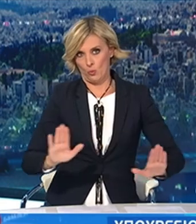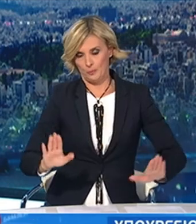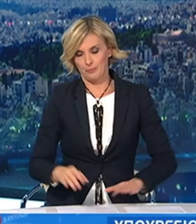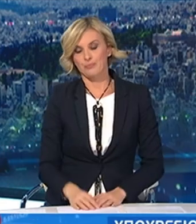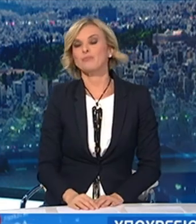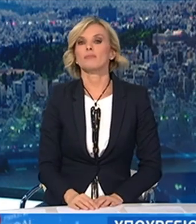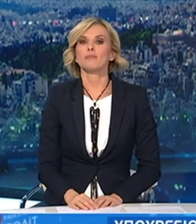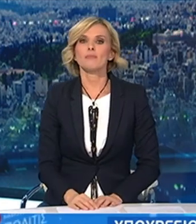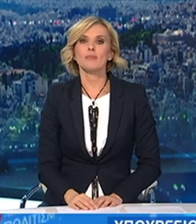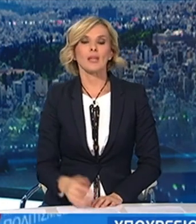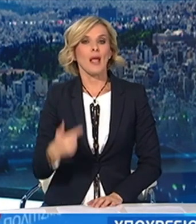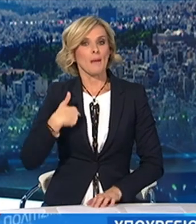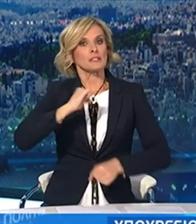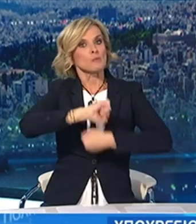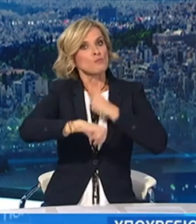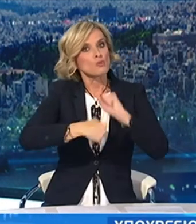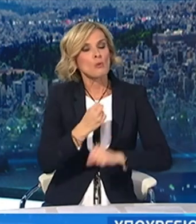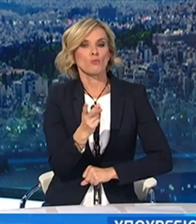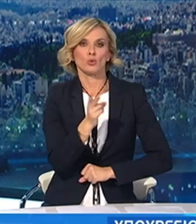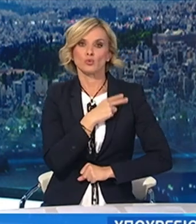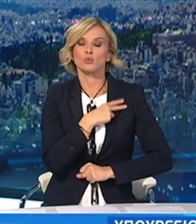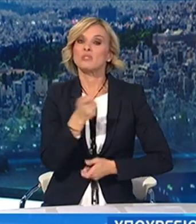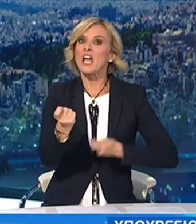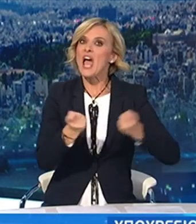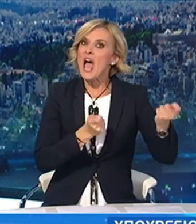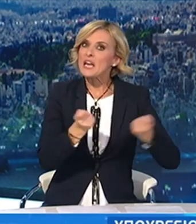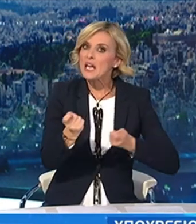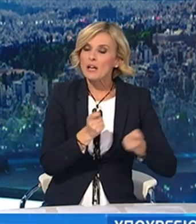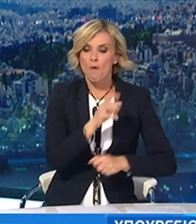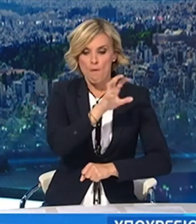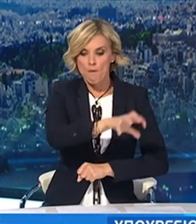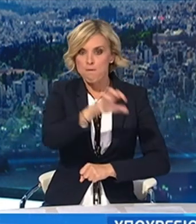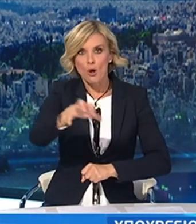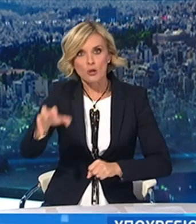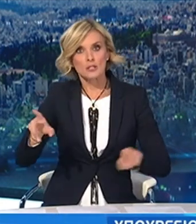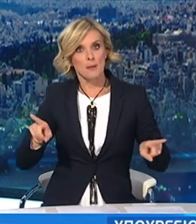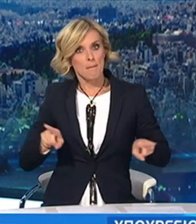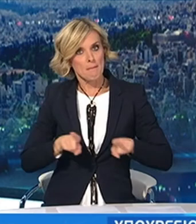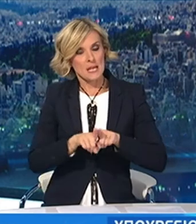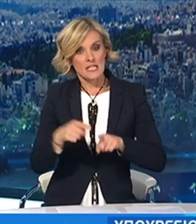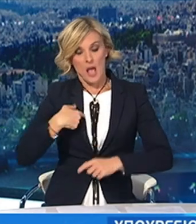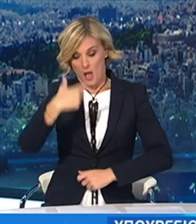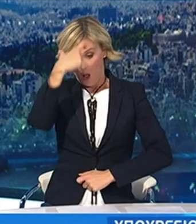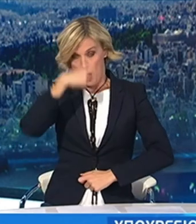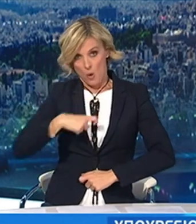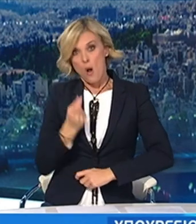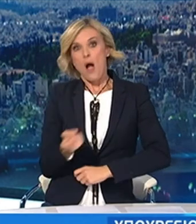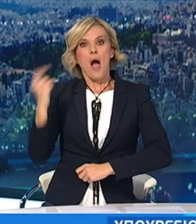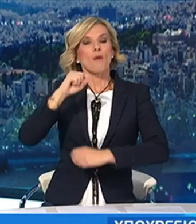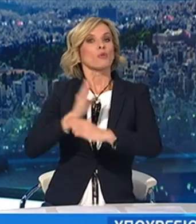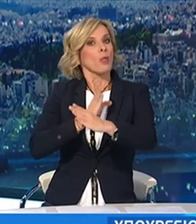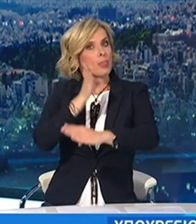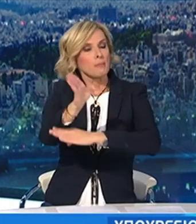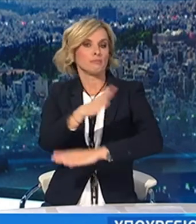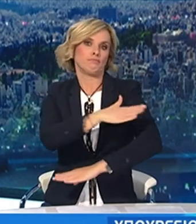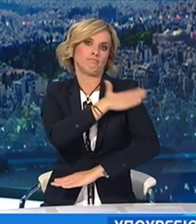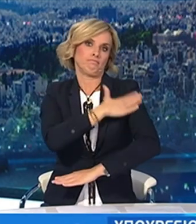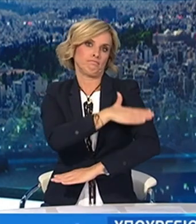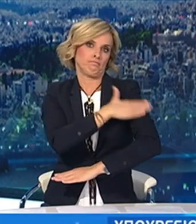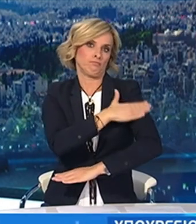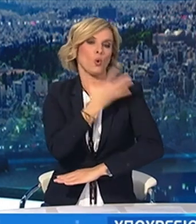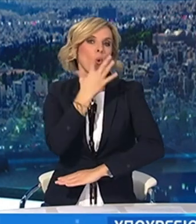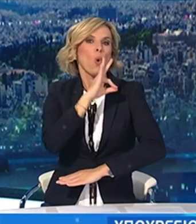ότι στο πλαίσιο του καλύτερου συντονισμού των ενεργειών όλων των εμπλεκόμενων φορέων θα μεταβώ αύριο στην Καστοριά για να συμμετέχω στη μία το μεσημέρι